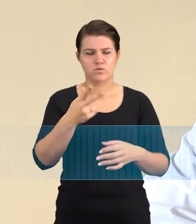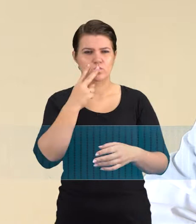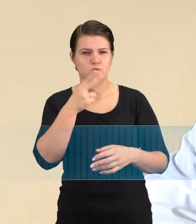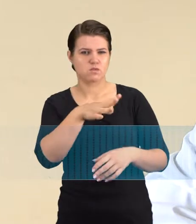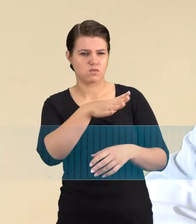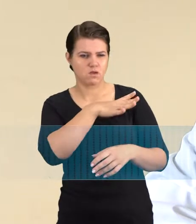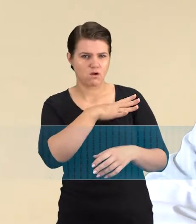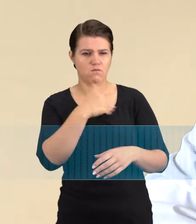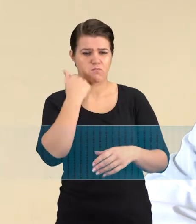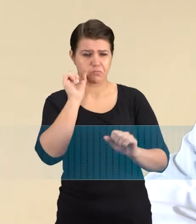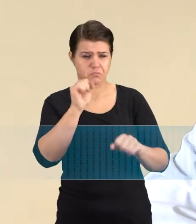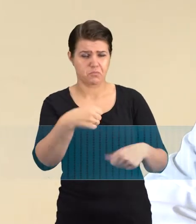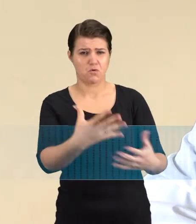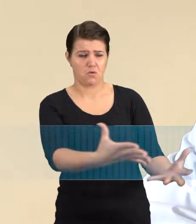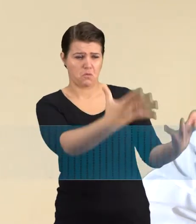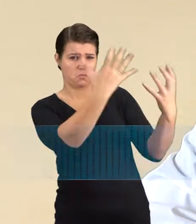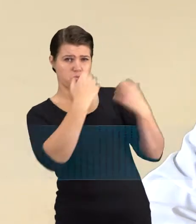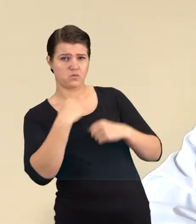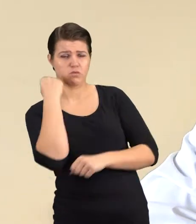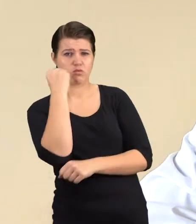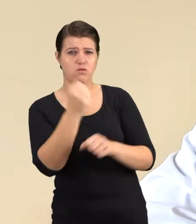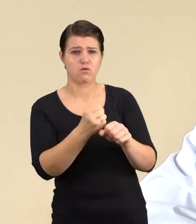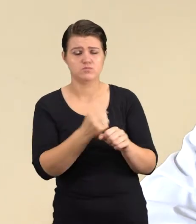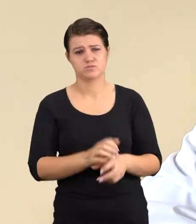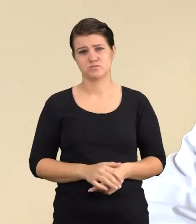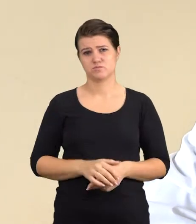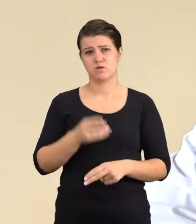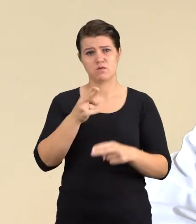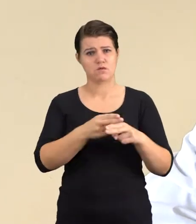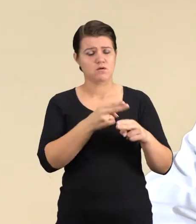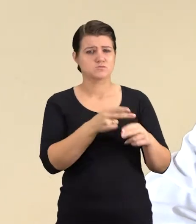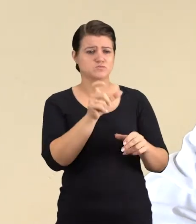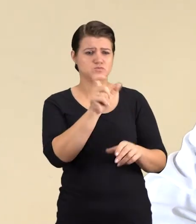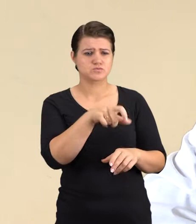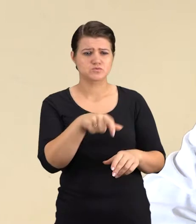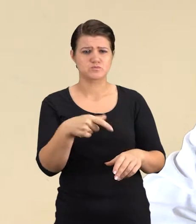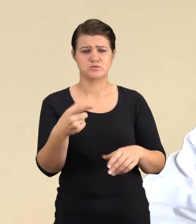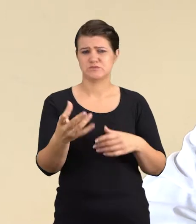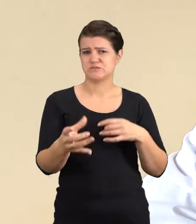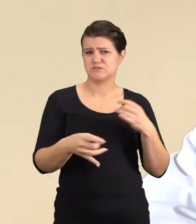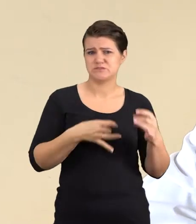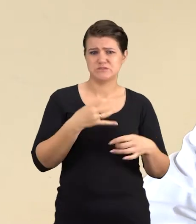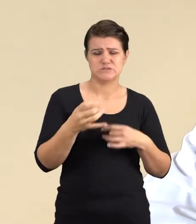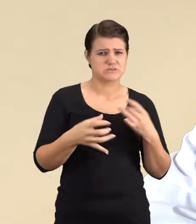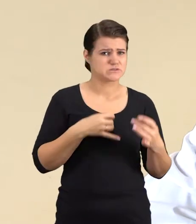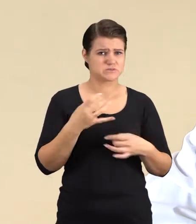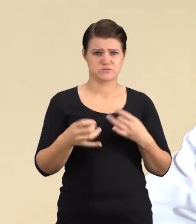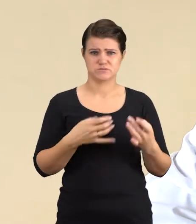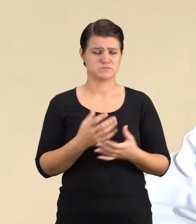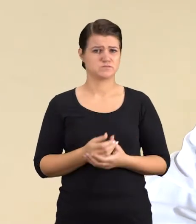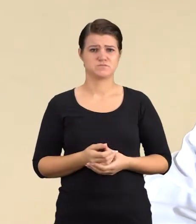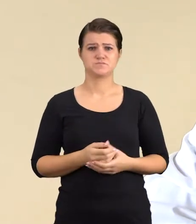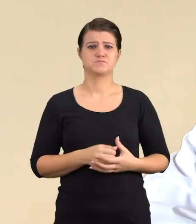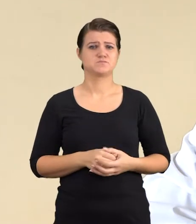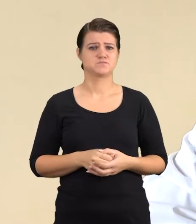Kalvokim apie saugumą personalą, pirma. Antra patys ligonį, jie išsibalamūtis, jie išsibalansos visiškai. Nes